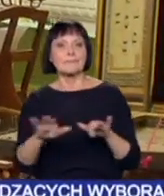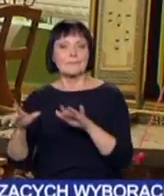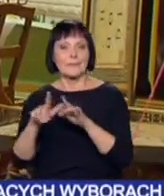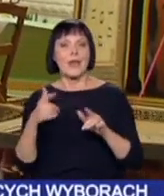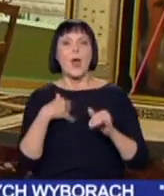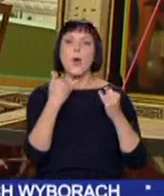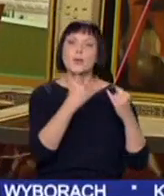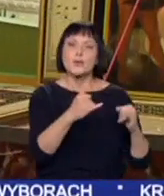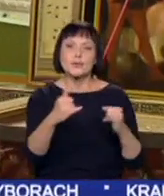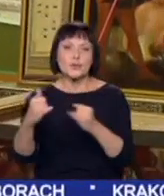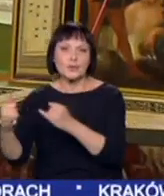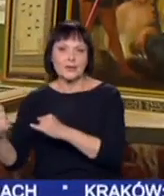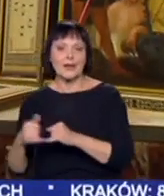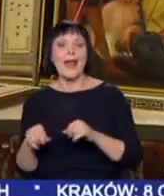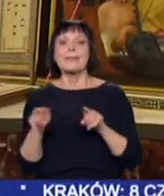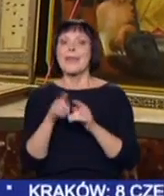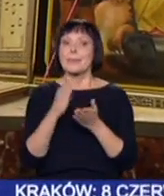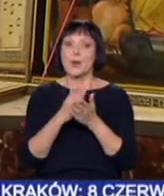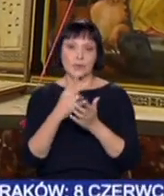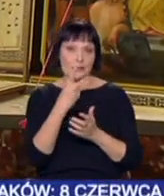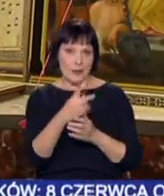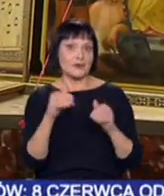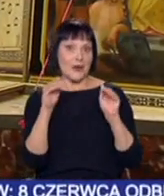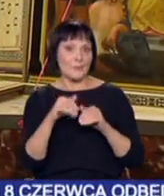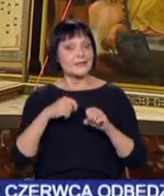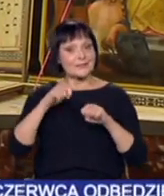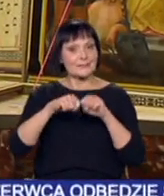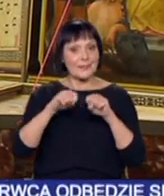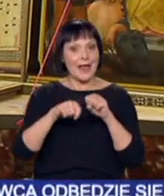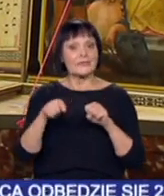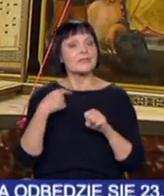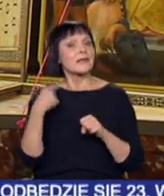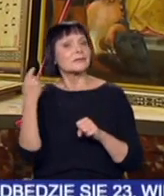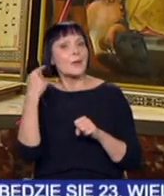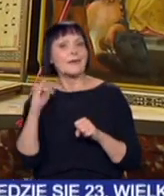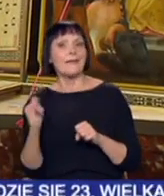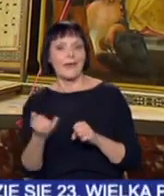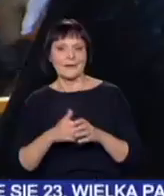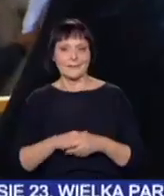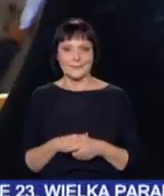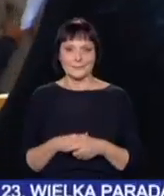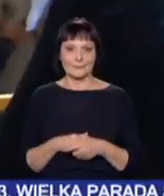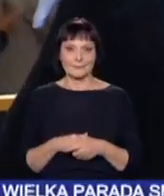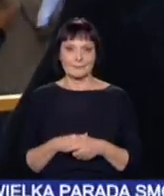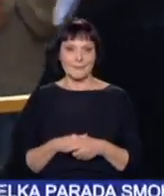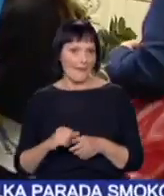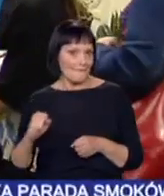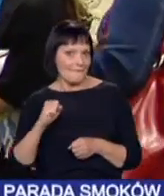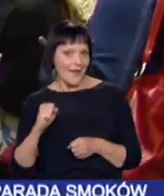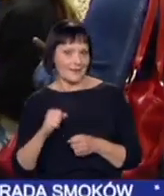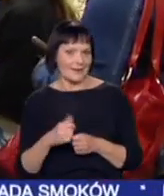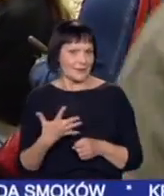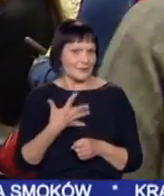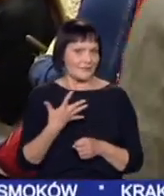wirginałów, klawesynów, klawikordów. Nie tylko je zobaczyć, ale też sprawdzić jak brzmią. Fajne i dziwne.